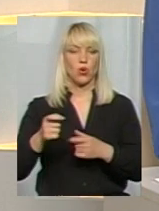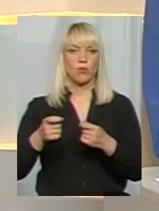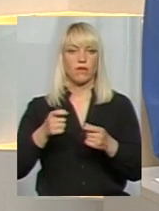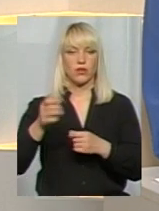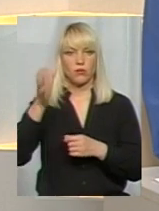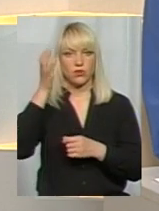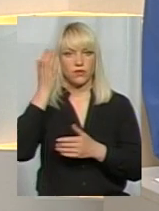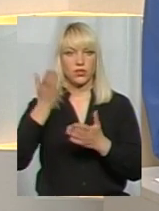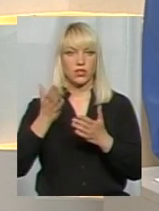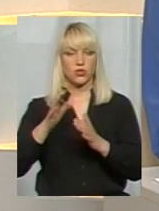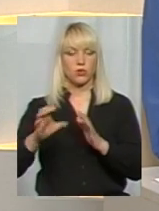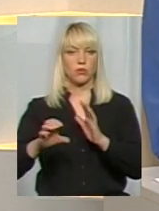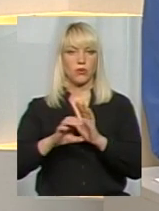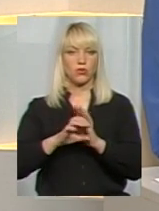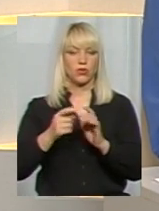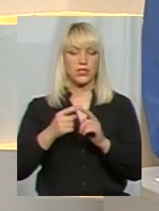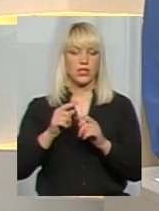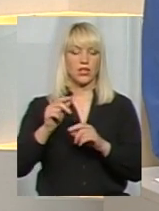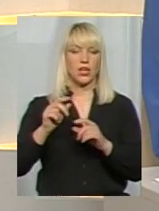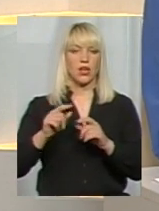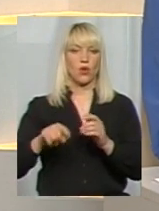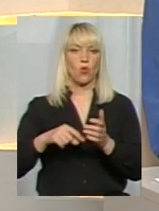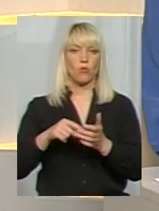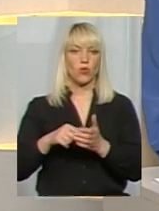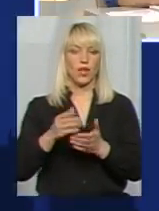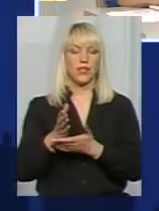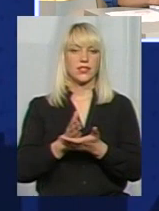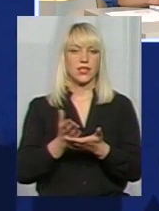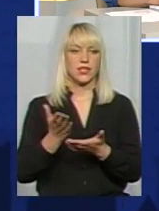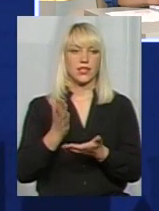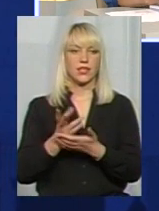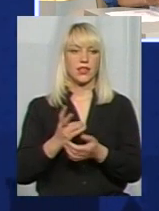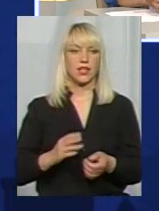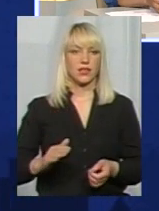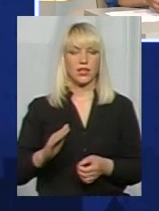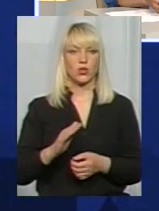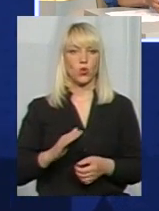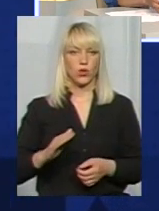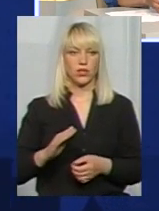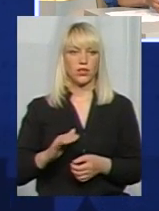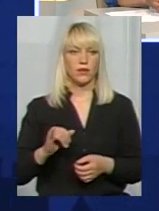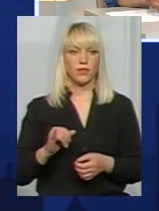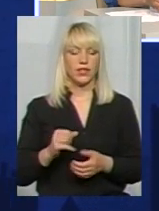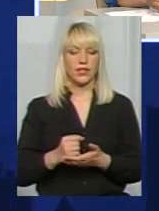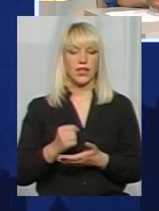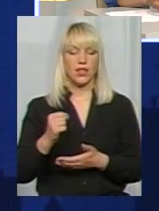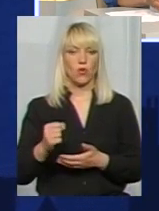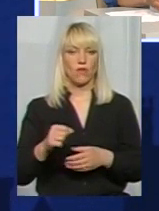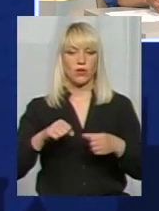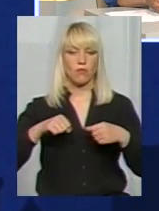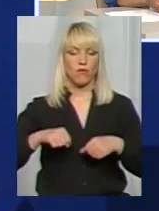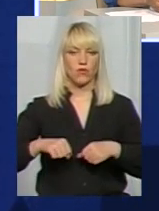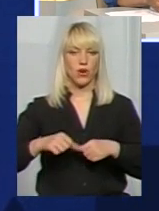освіти, якщо підпорядкований цей комунальний заклад, який є на території, і делеговані повноваження